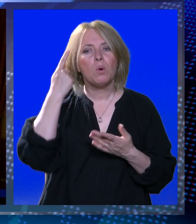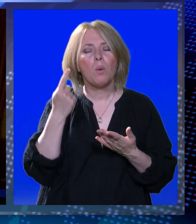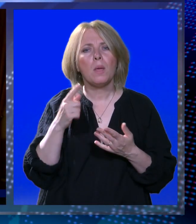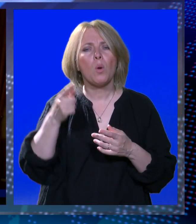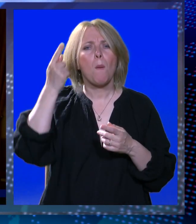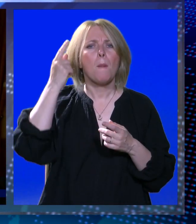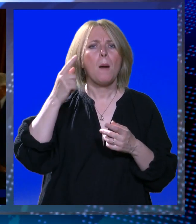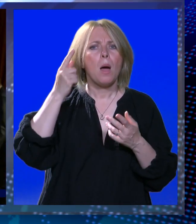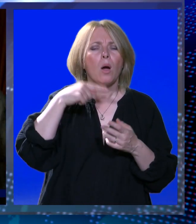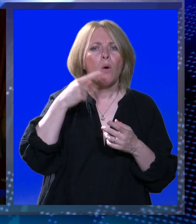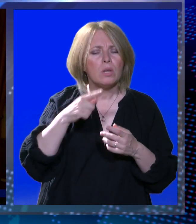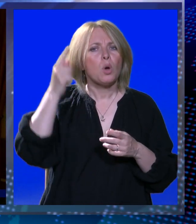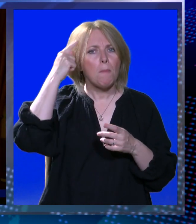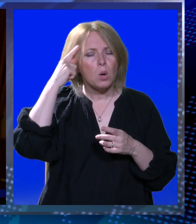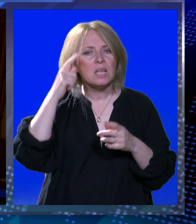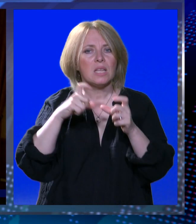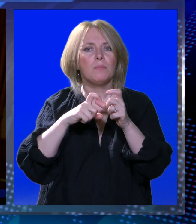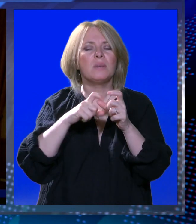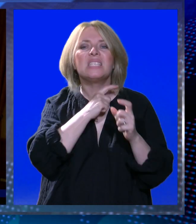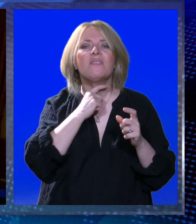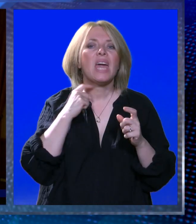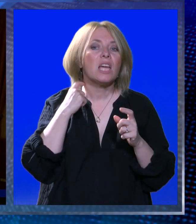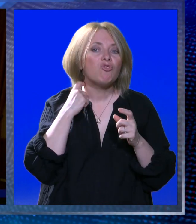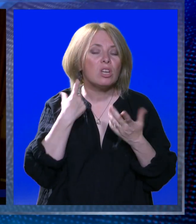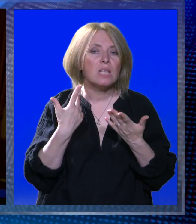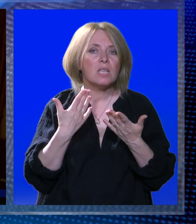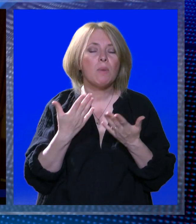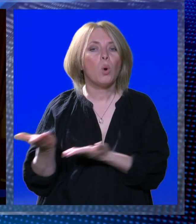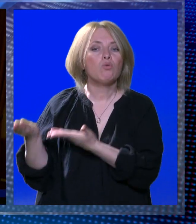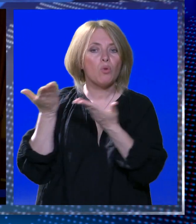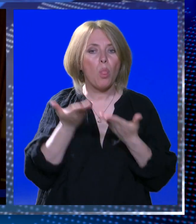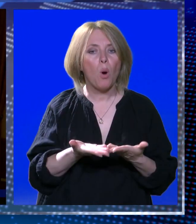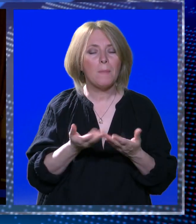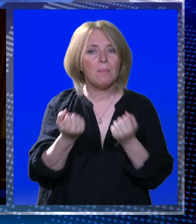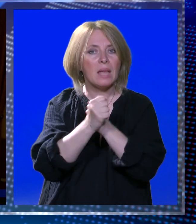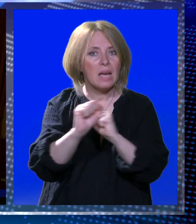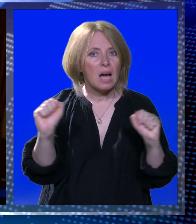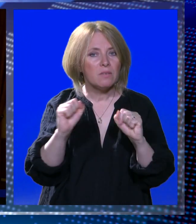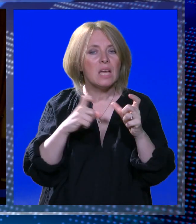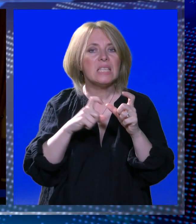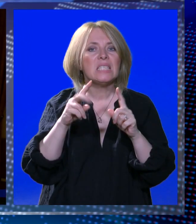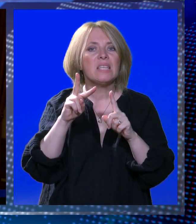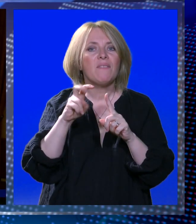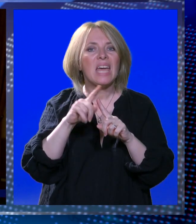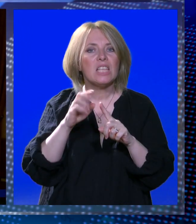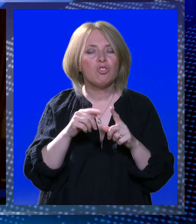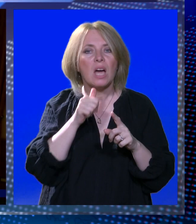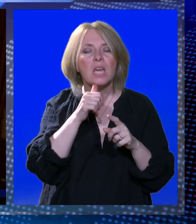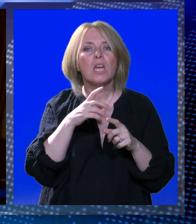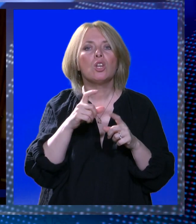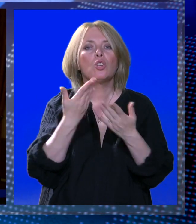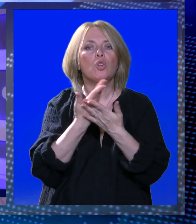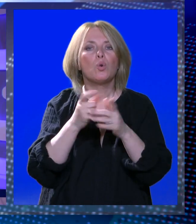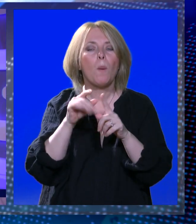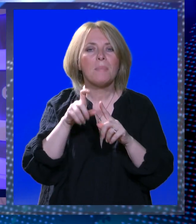poznati svećenici, sve oni koji su doprinjeli Blažena, Paulina, koji su doprinjeli i razvoju svetišta i župe Hrasno.